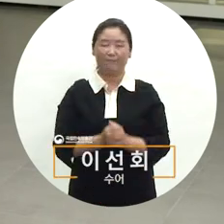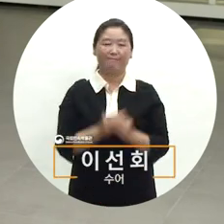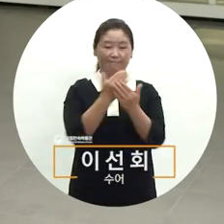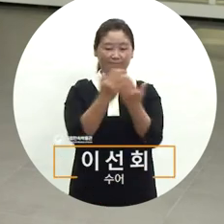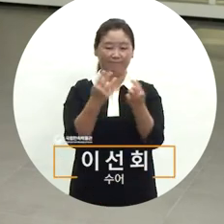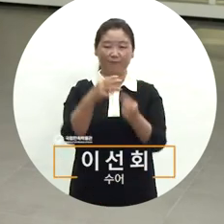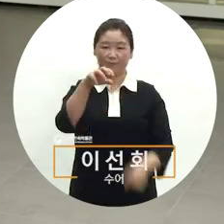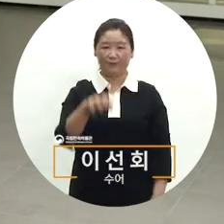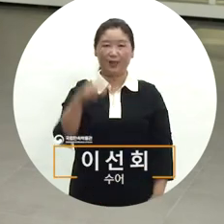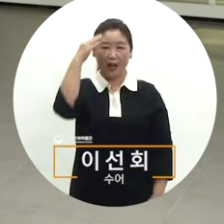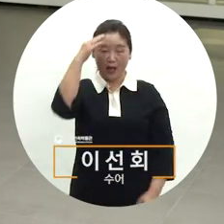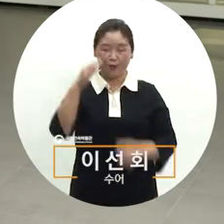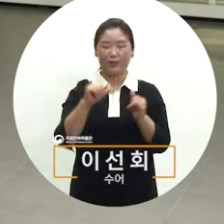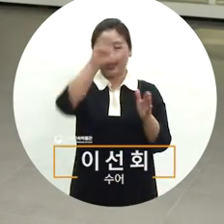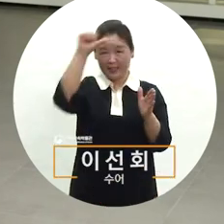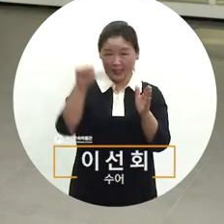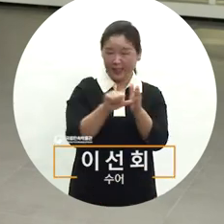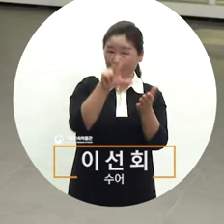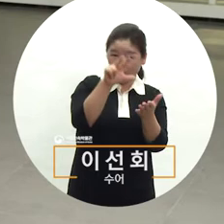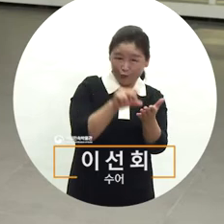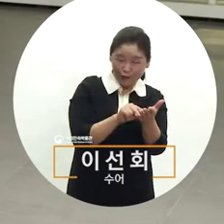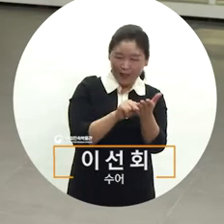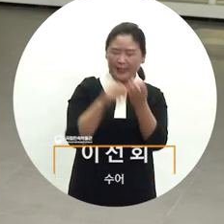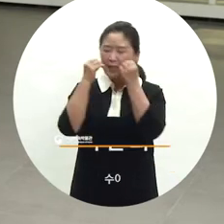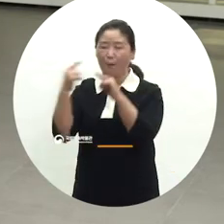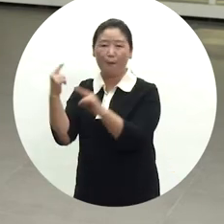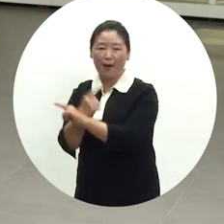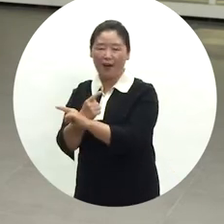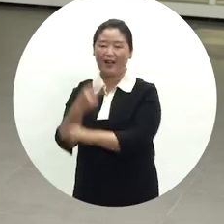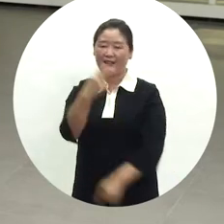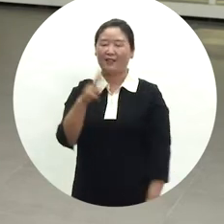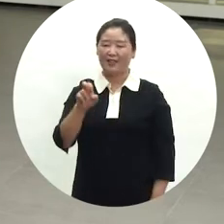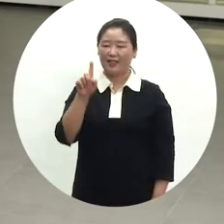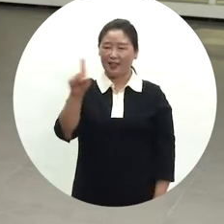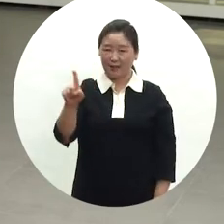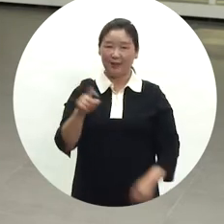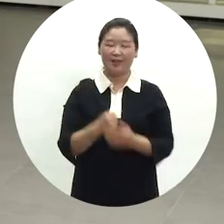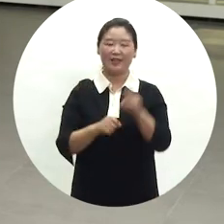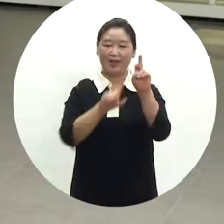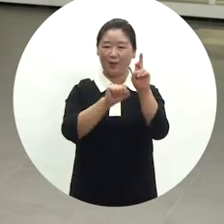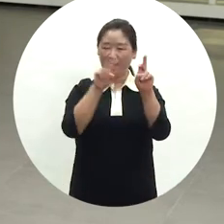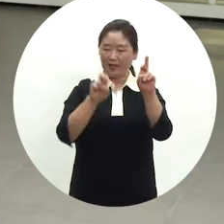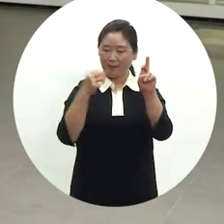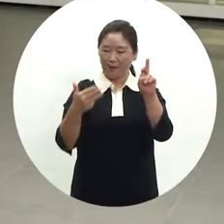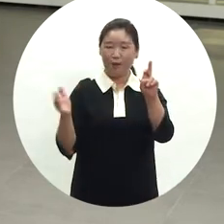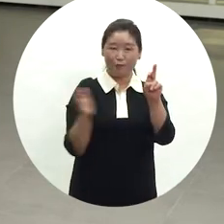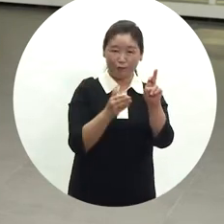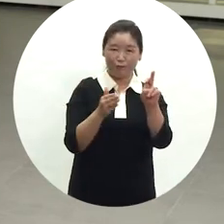한국인의 일생 주제를 새롭게 개편하여 2021년 12월 28일부터